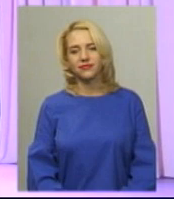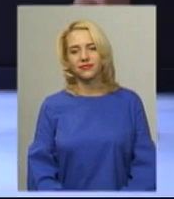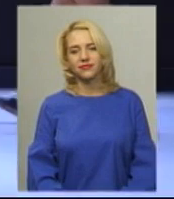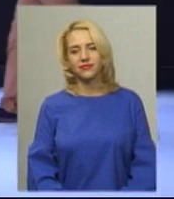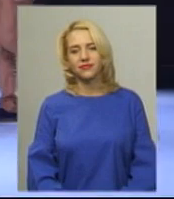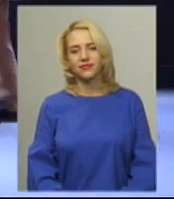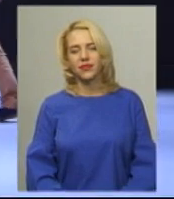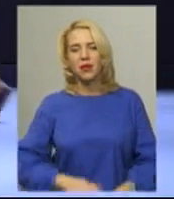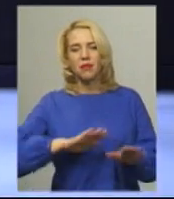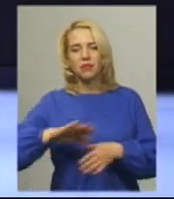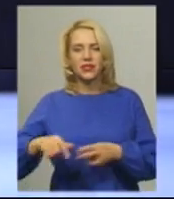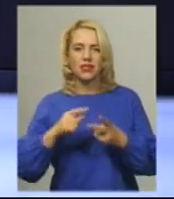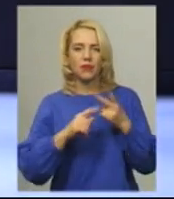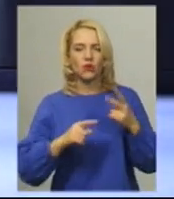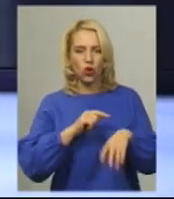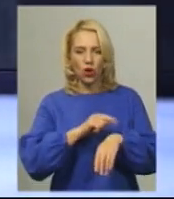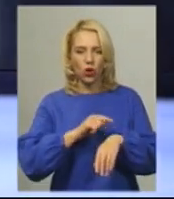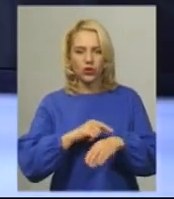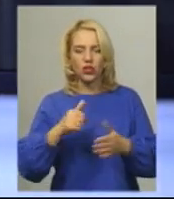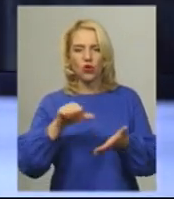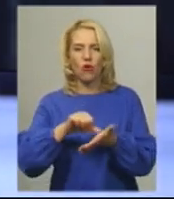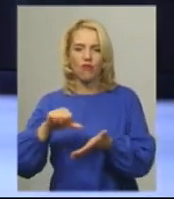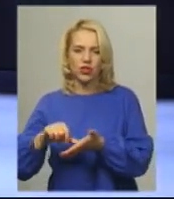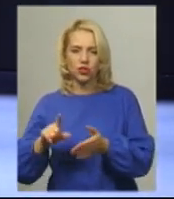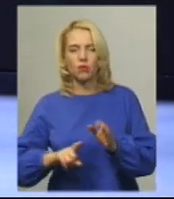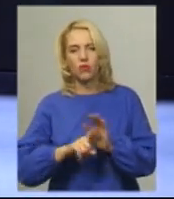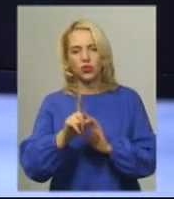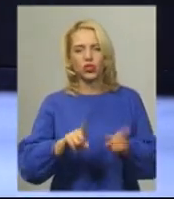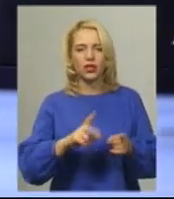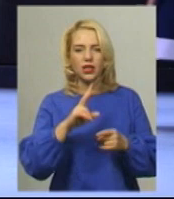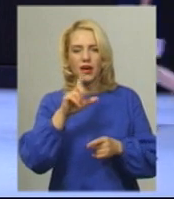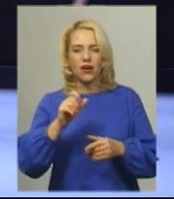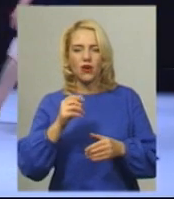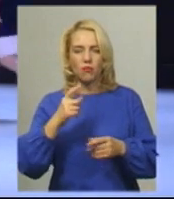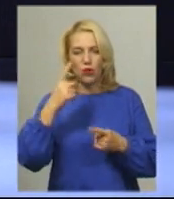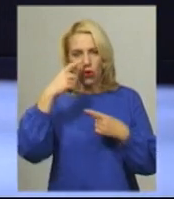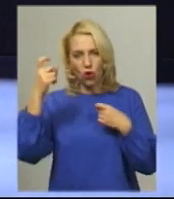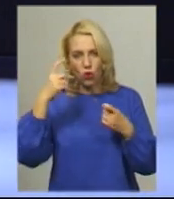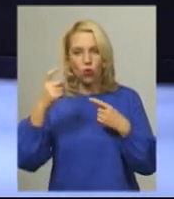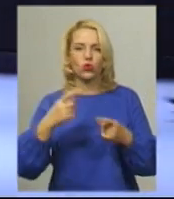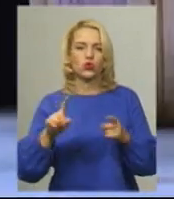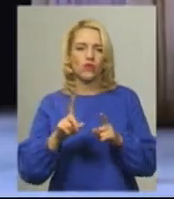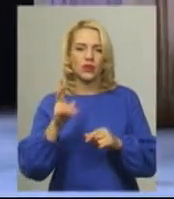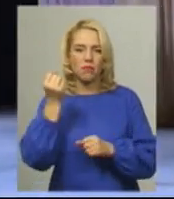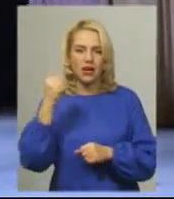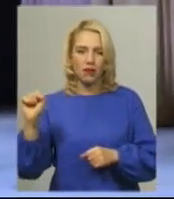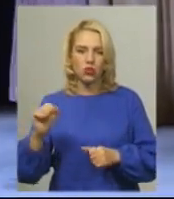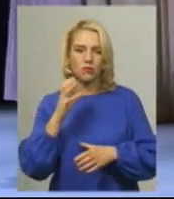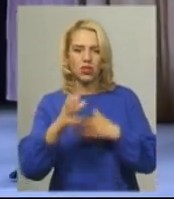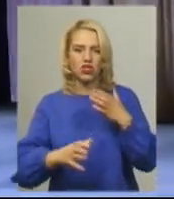Після півтори годинного виступу перейшли до оголошення та нагородження переможців міжнародного фестивалю «Бруківка».